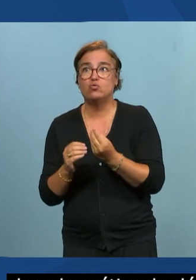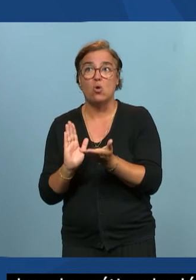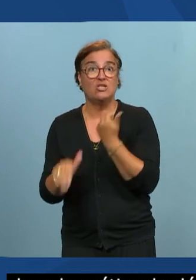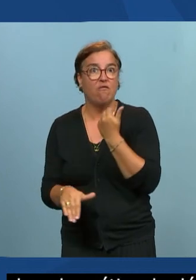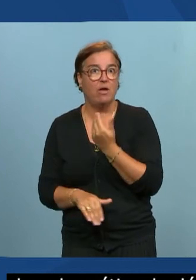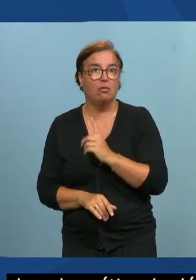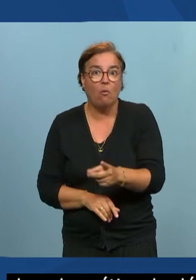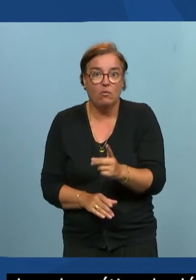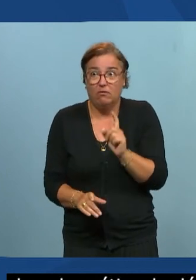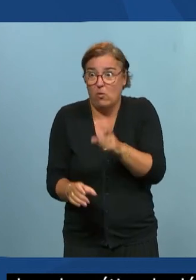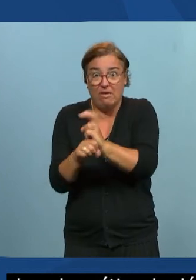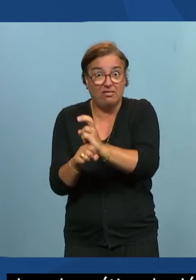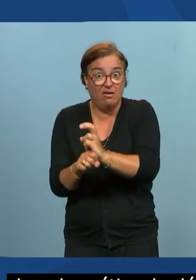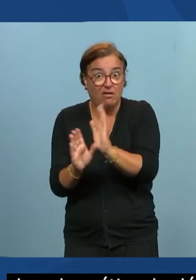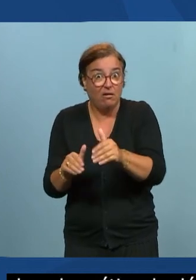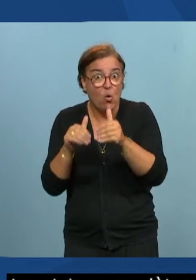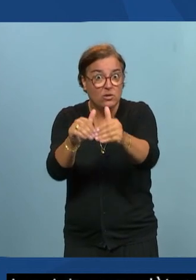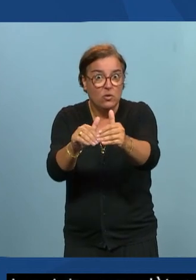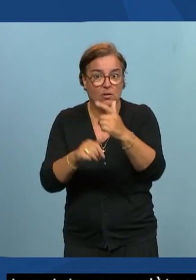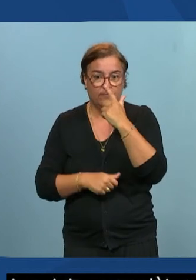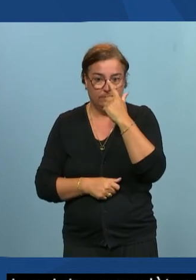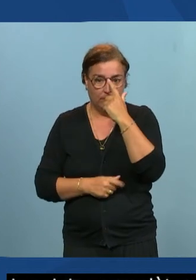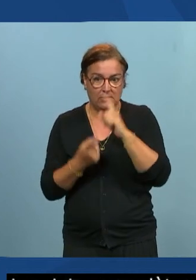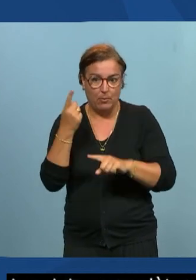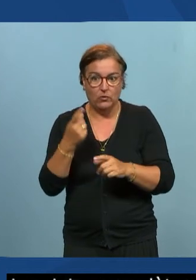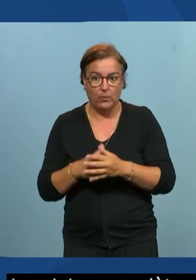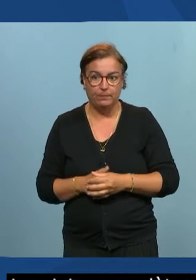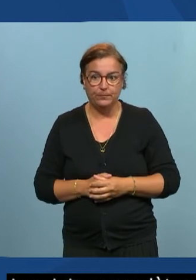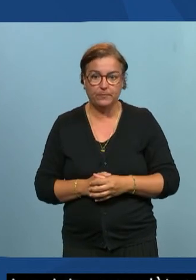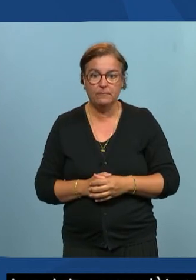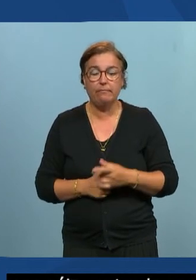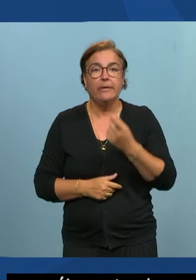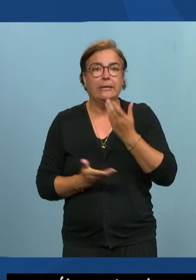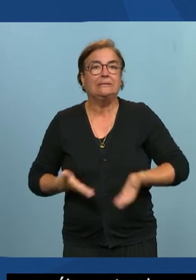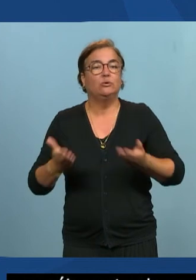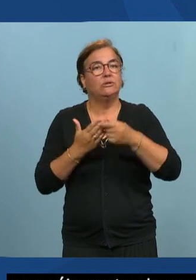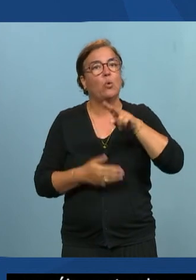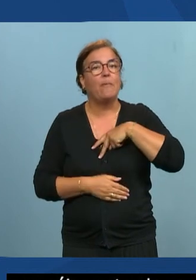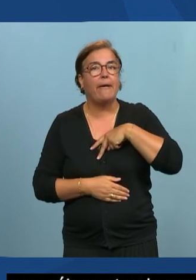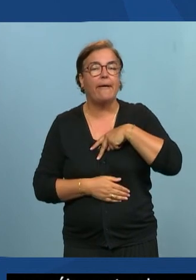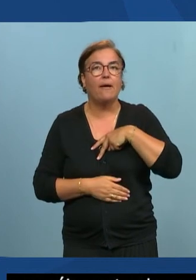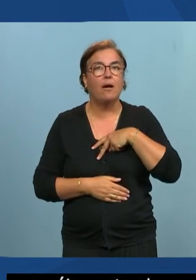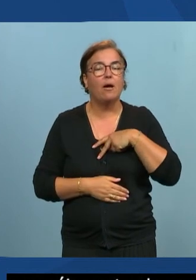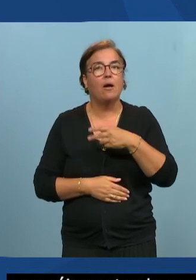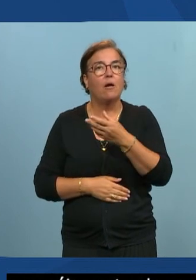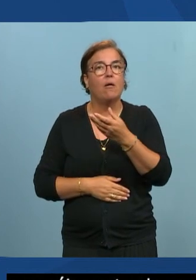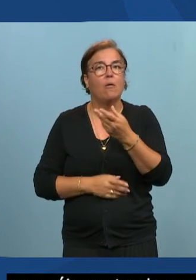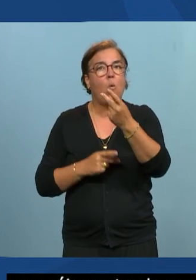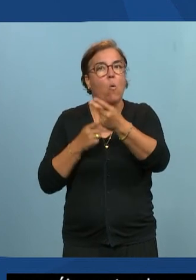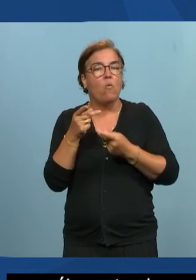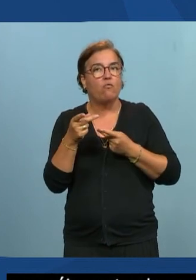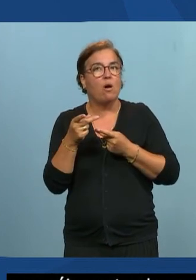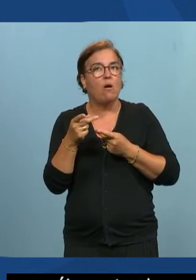donc c'est important et à moi on m'a envoyé